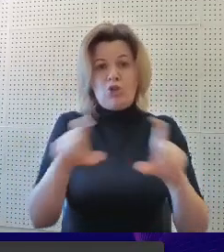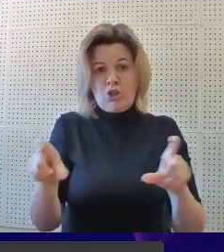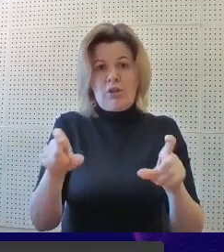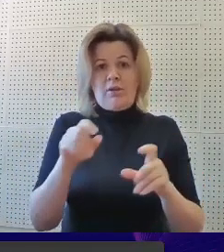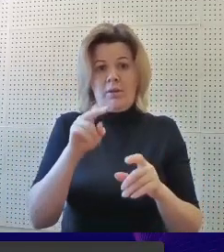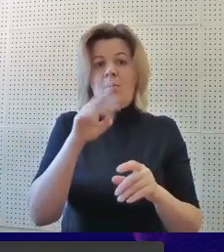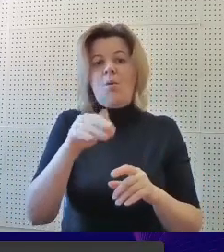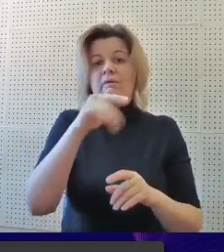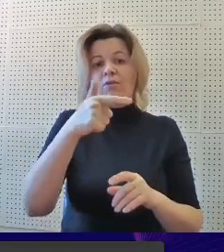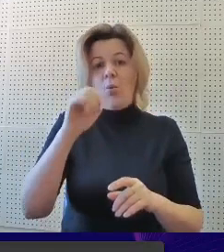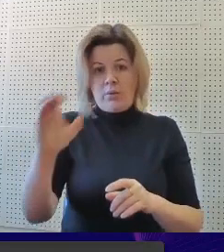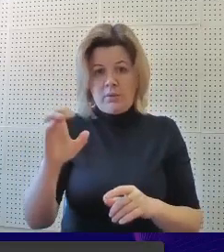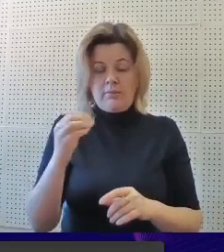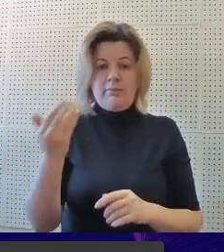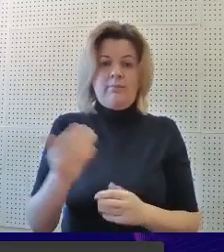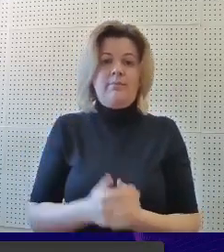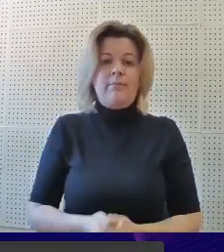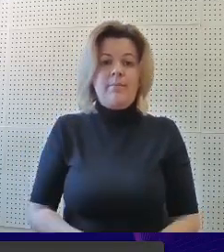учреждении в рамках ФГОС.